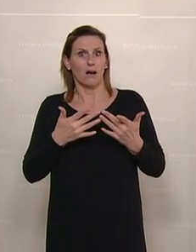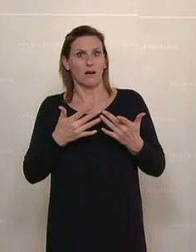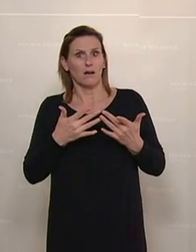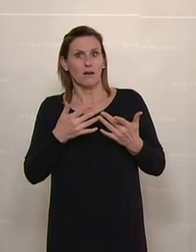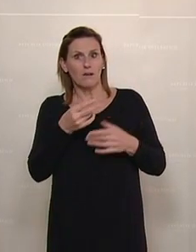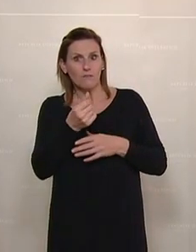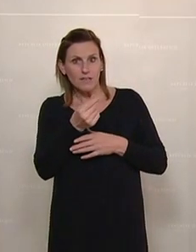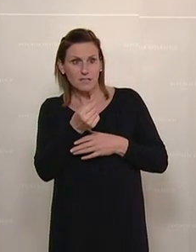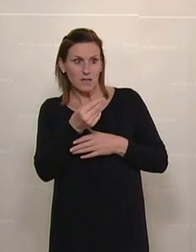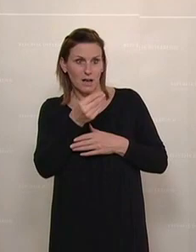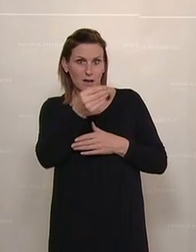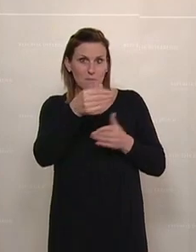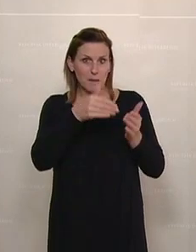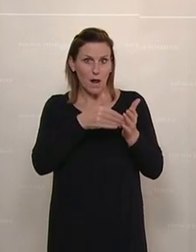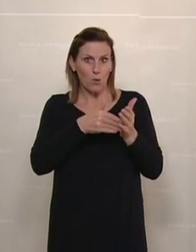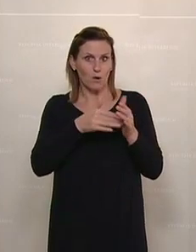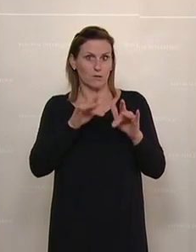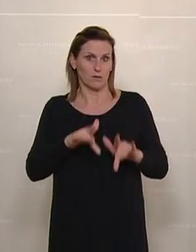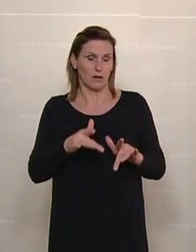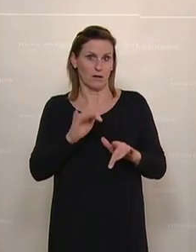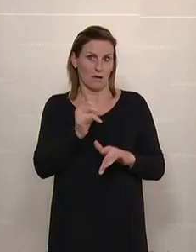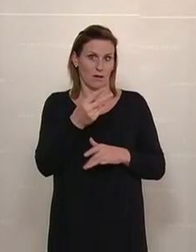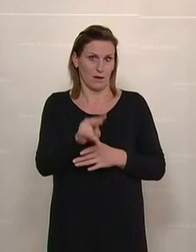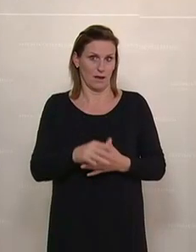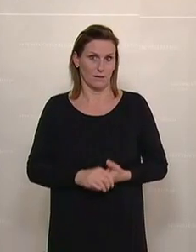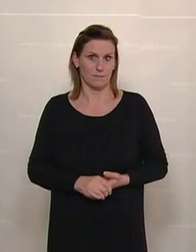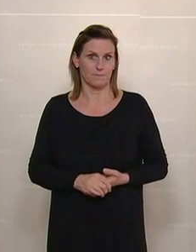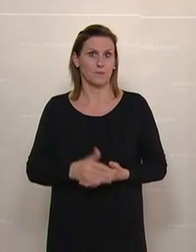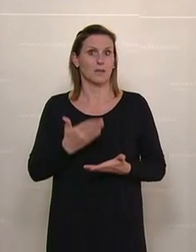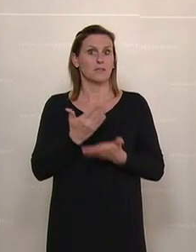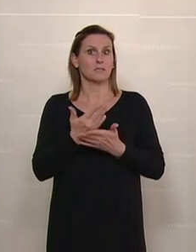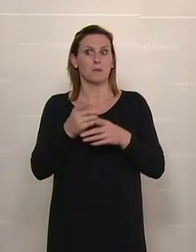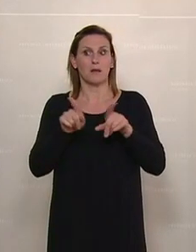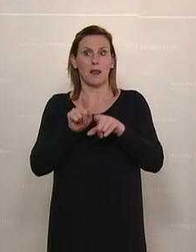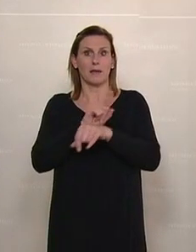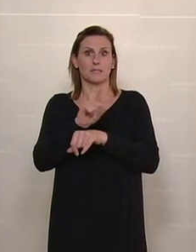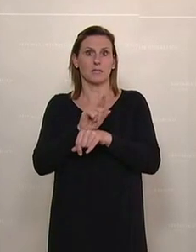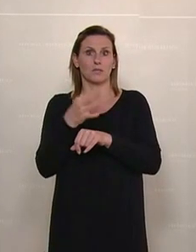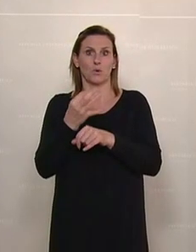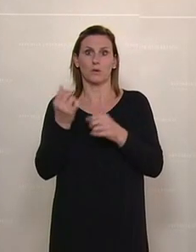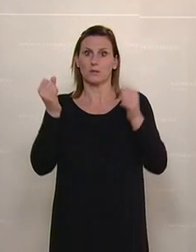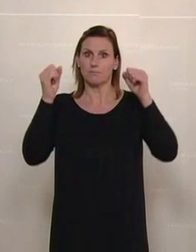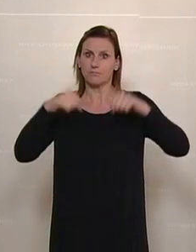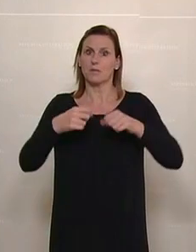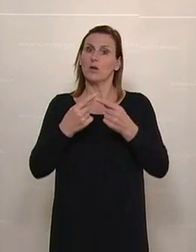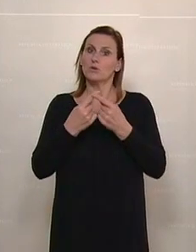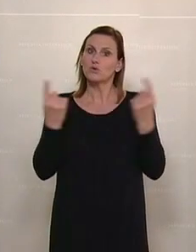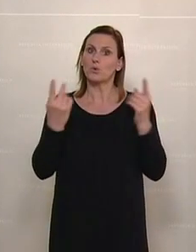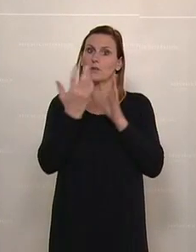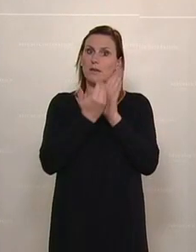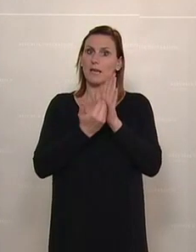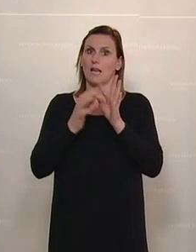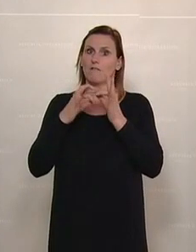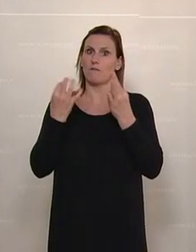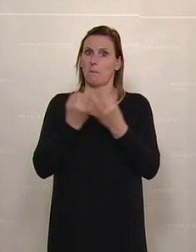man auf finanzielle Hilfe angewiesen ist. Und gleichzeitig beschließen wir heute eine Sonderregelung in der